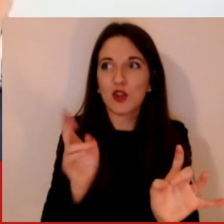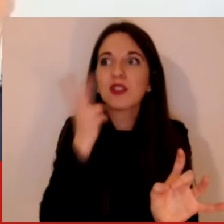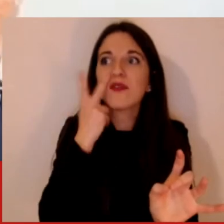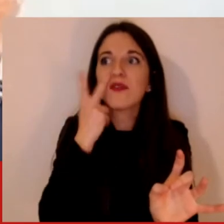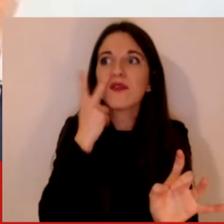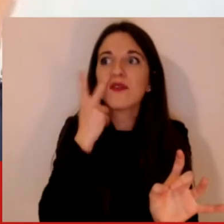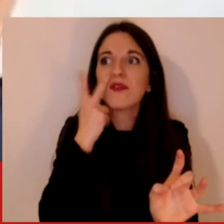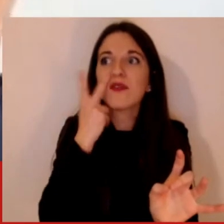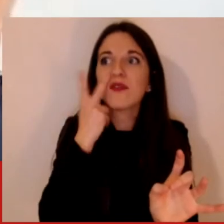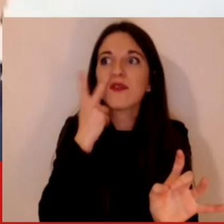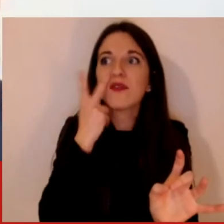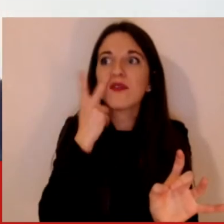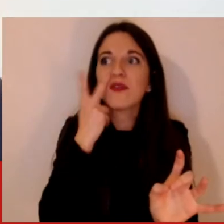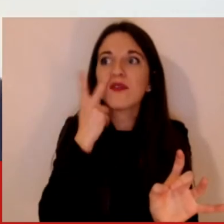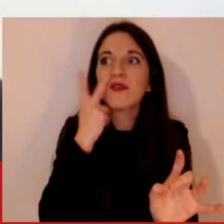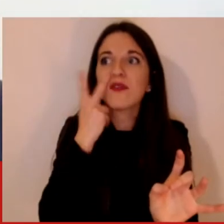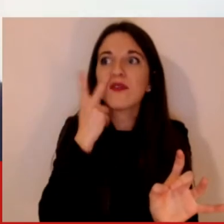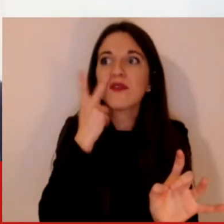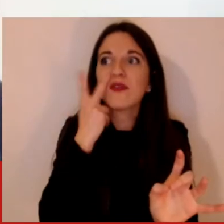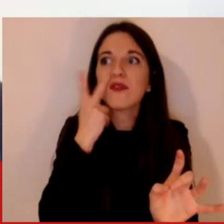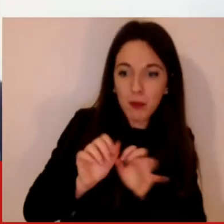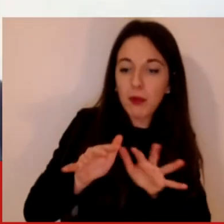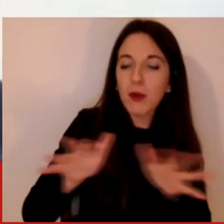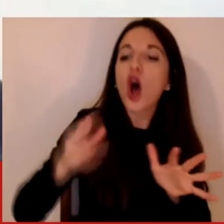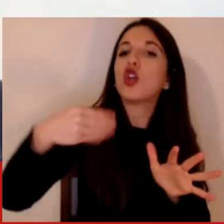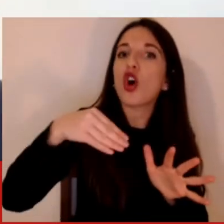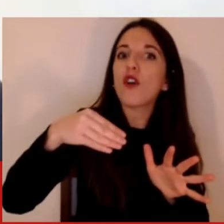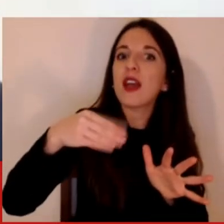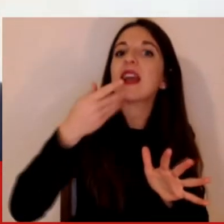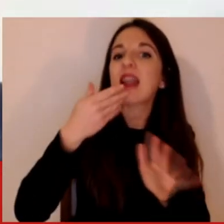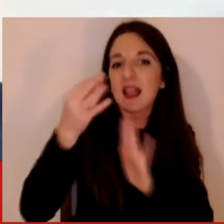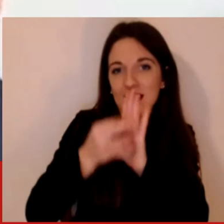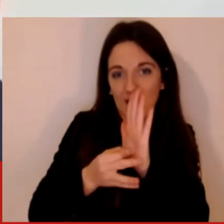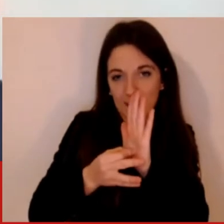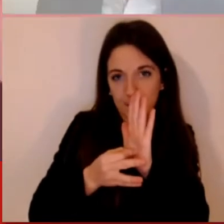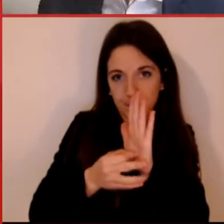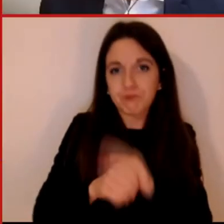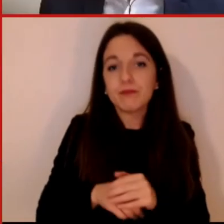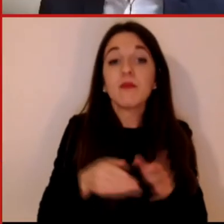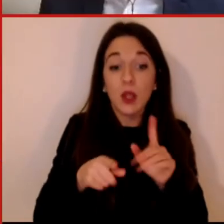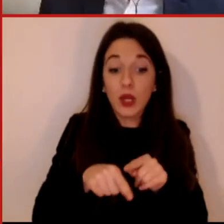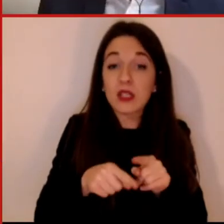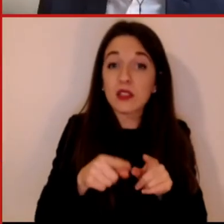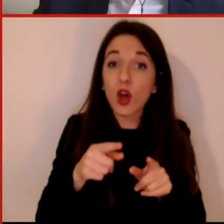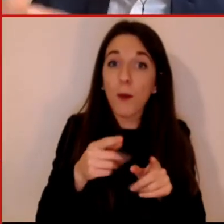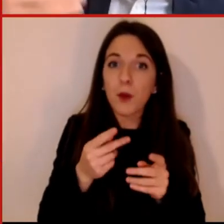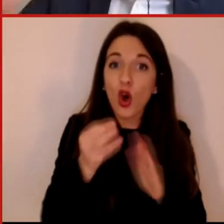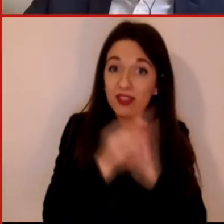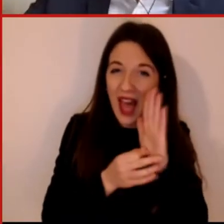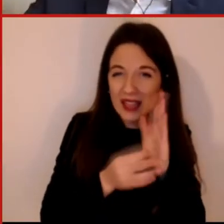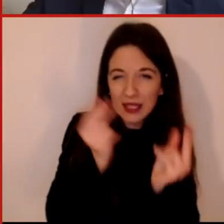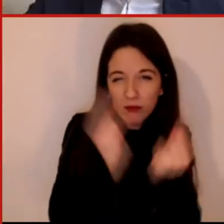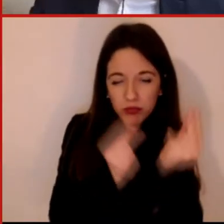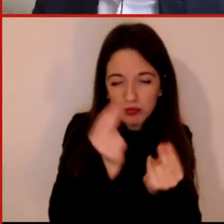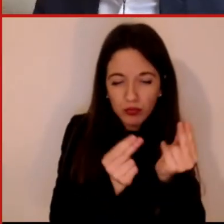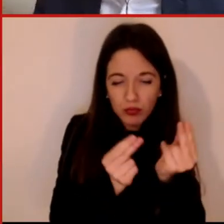Questo è continuato, un lavoro che è continuato non solo a gennaio ma è continuato a febbraio, a febbraio per esempio abbiamo cominciato in